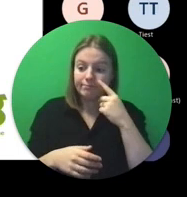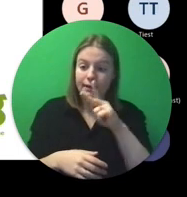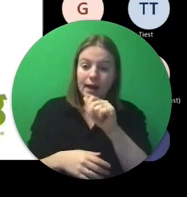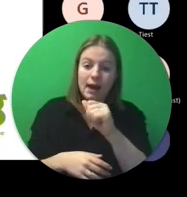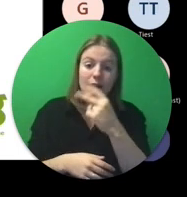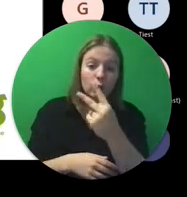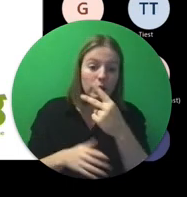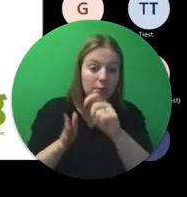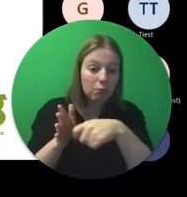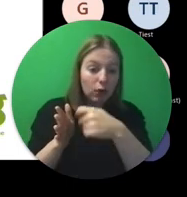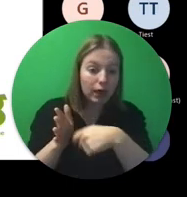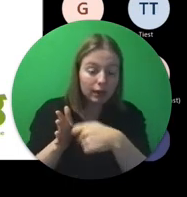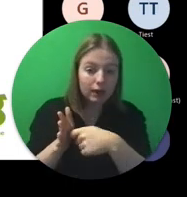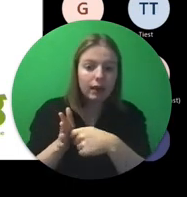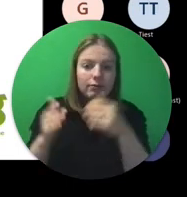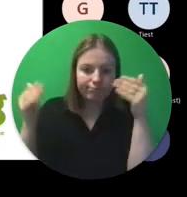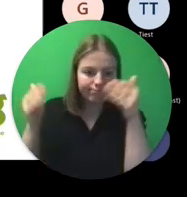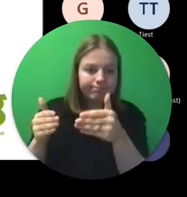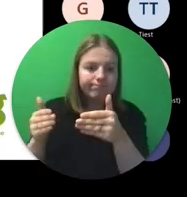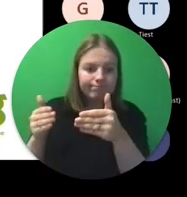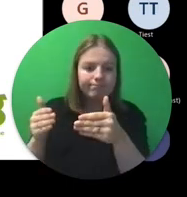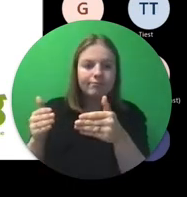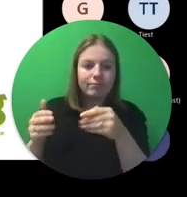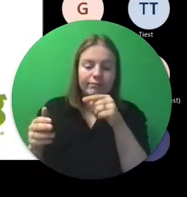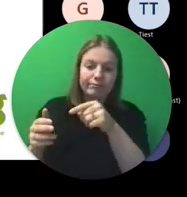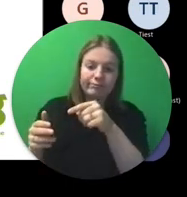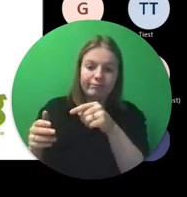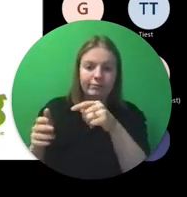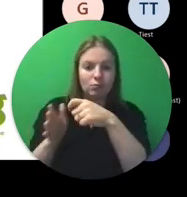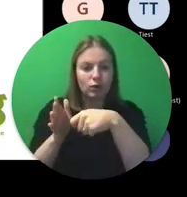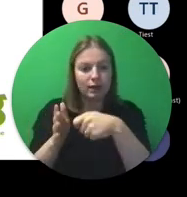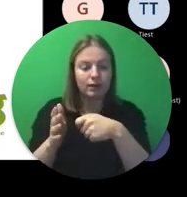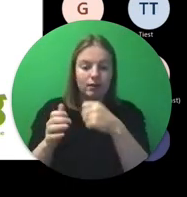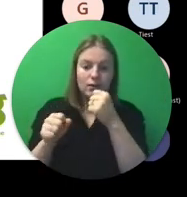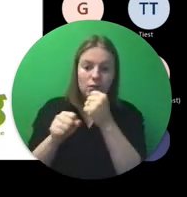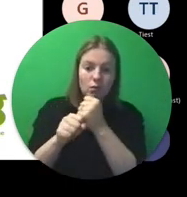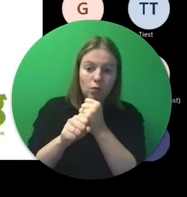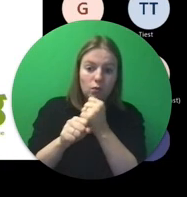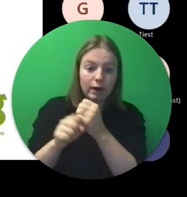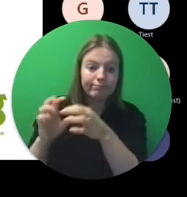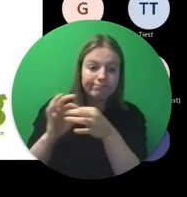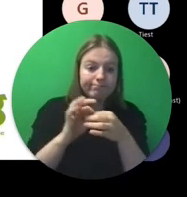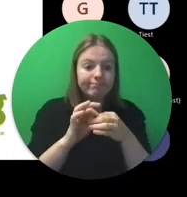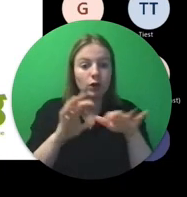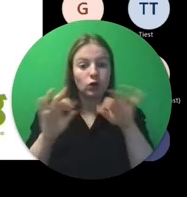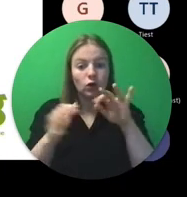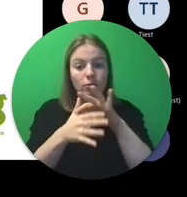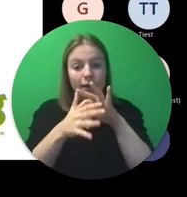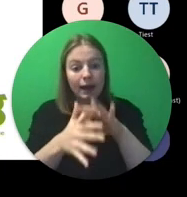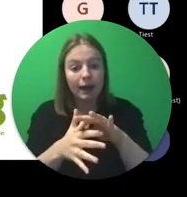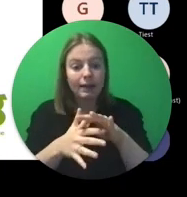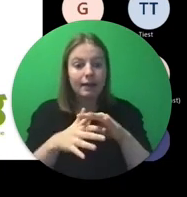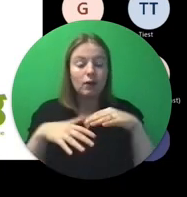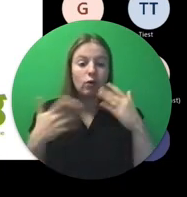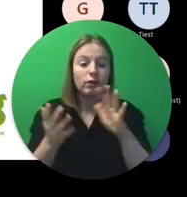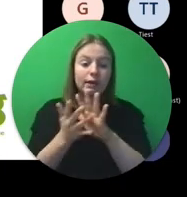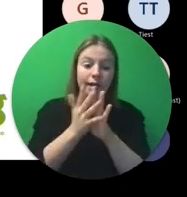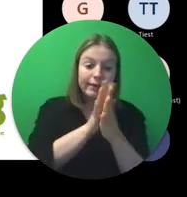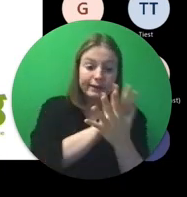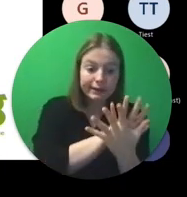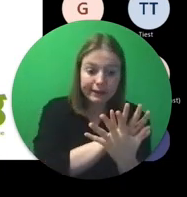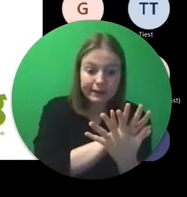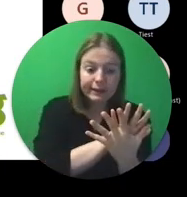K2-projecten die centraal keuzebegeleiding als thema hebben. Of bijvoorbeeld transitie